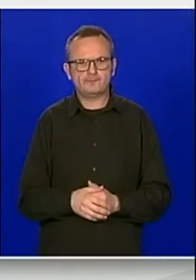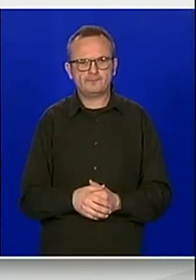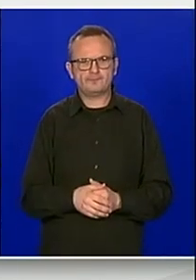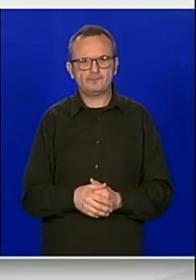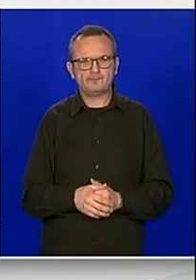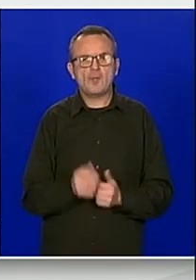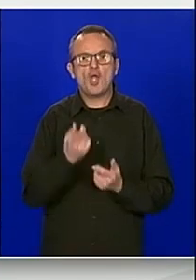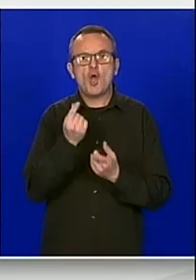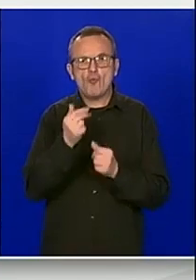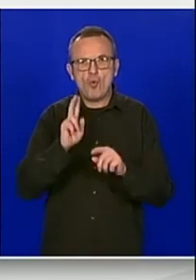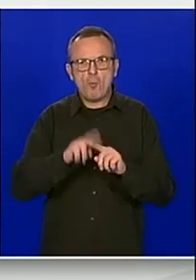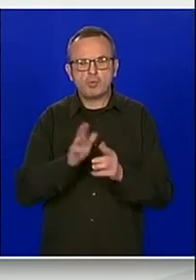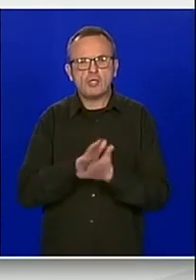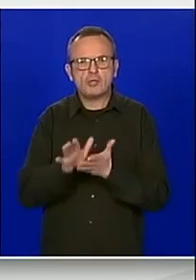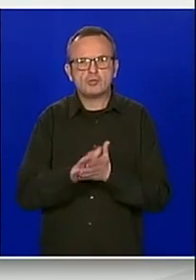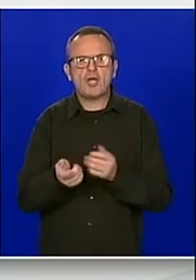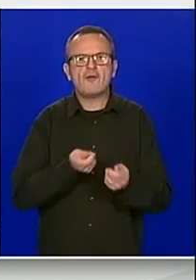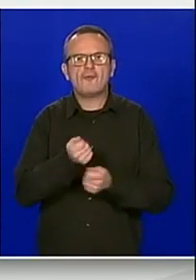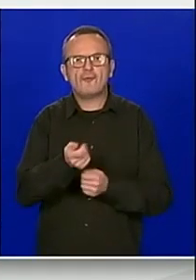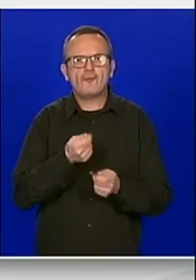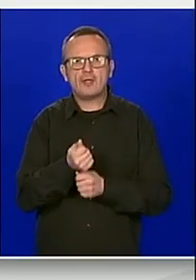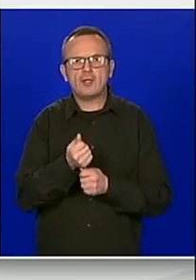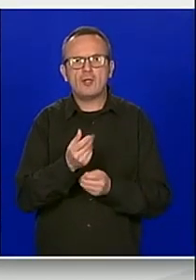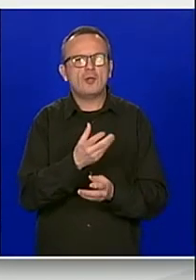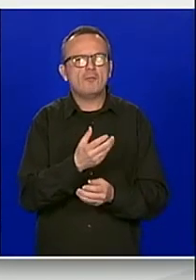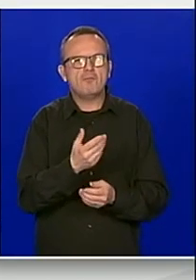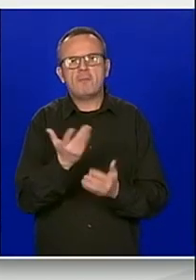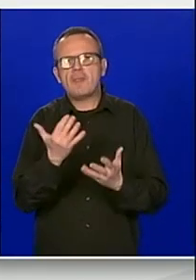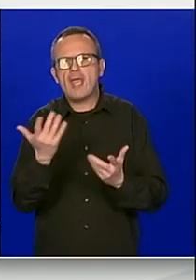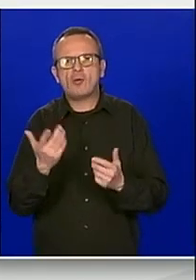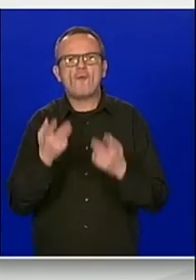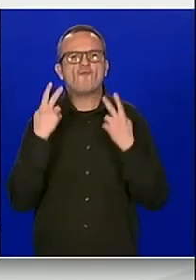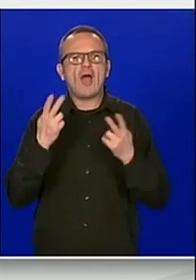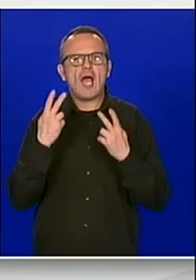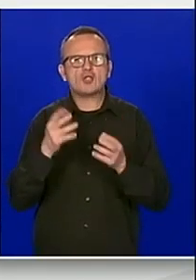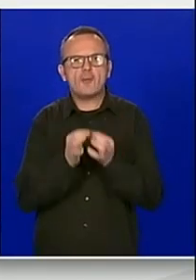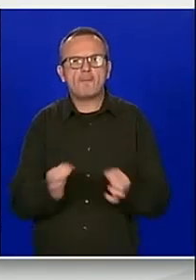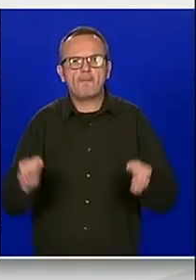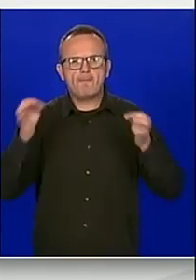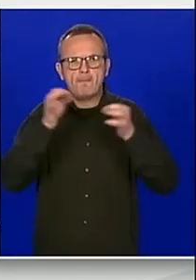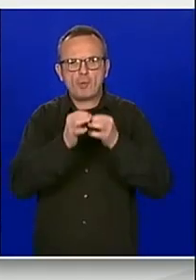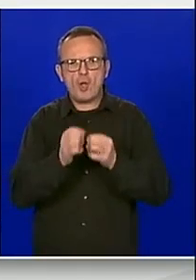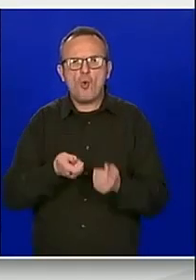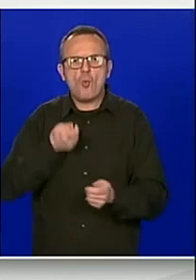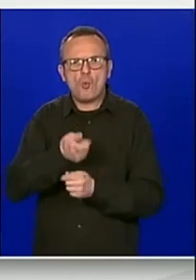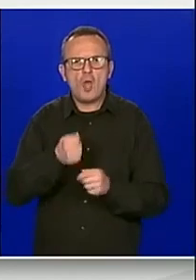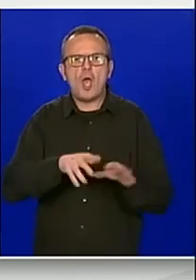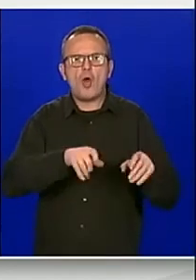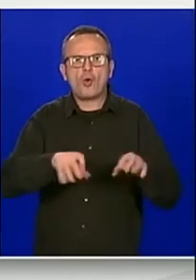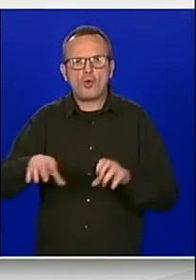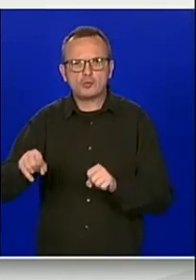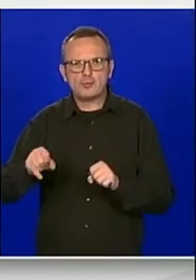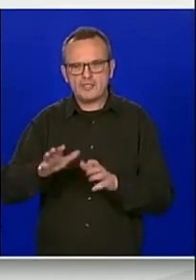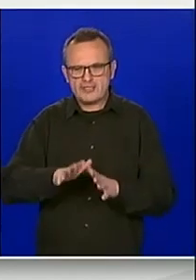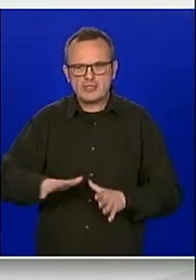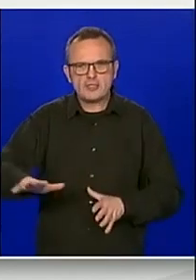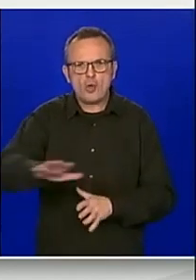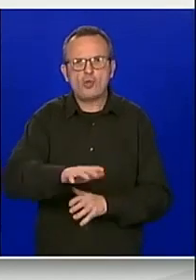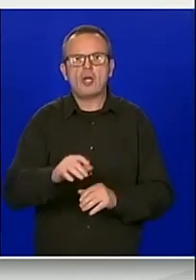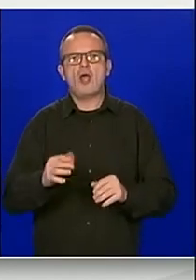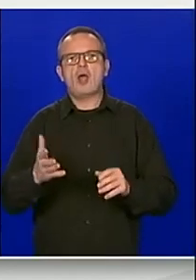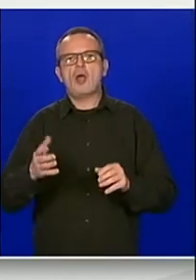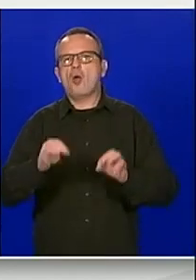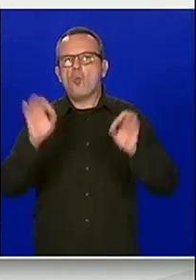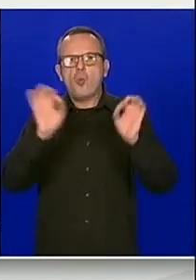Stresa će se koristiti za financiranje nekoliko kapitalnih projekata, kapitalno ulaganje u gospodarsku zonu Sjever, uređenje sportskog trga i